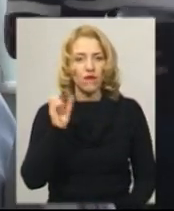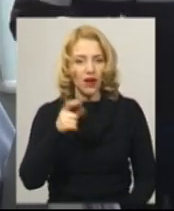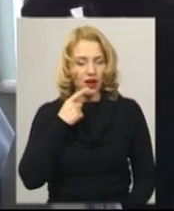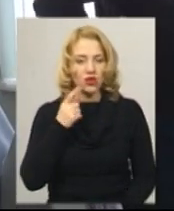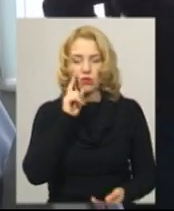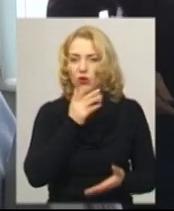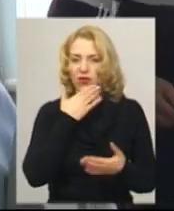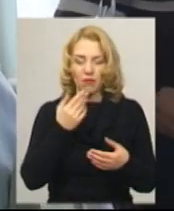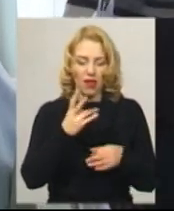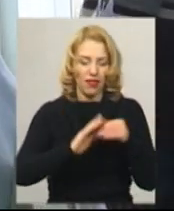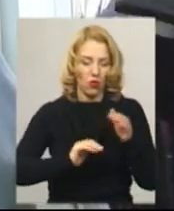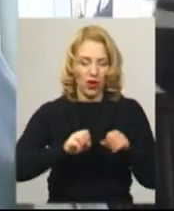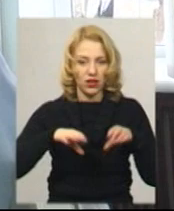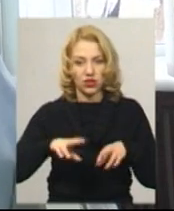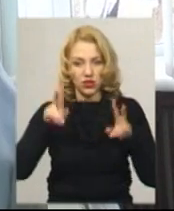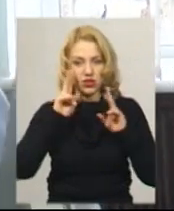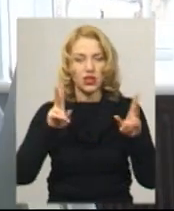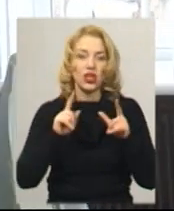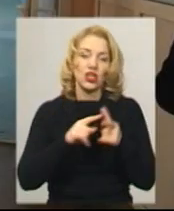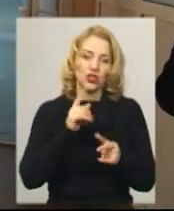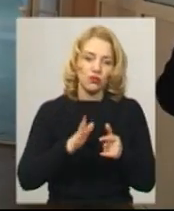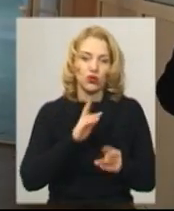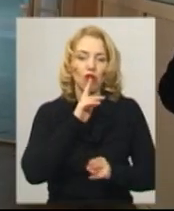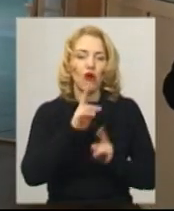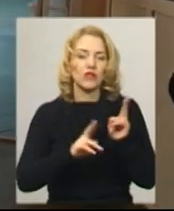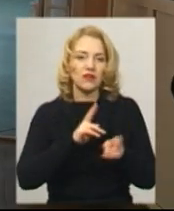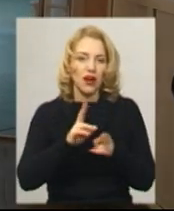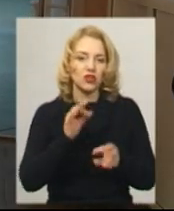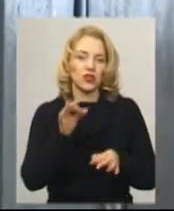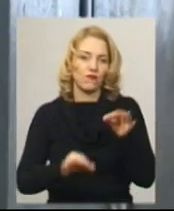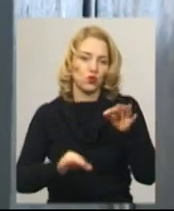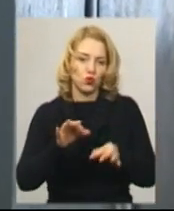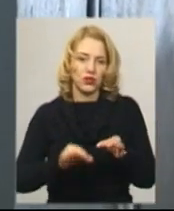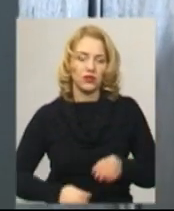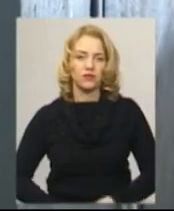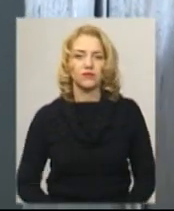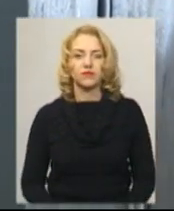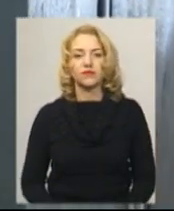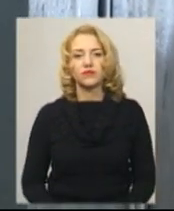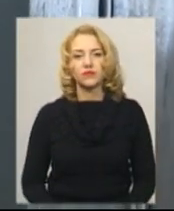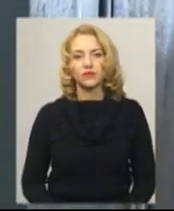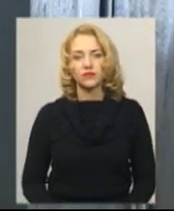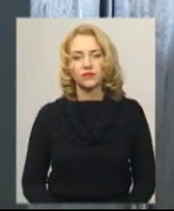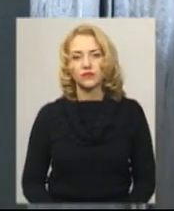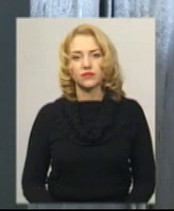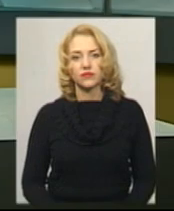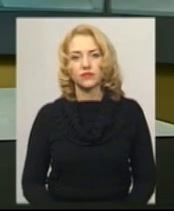немає на руках рішення, не знає, чи оскаржуватиме його в судовому порядку. Світлана Поробок, Дем'ян Цегольник, новини на Суспільному, Хмельниччина.